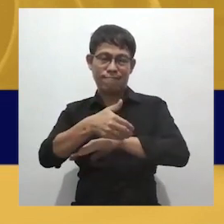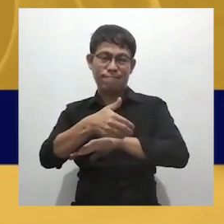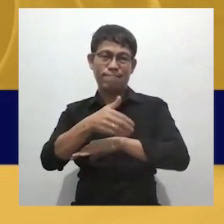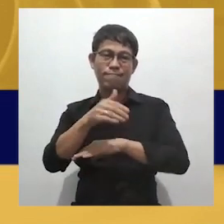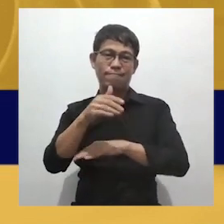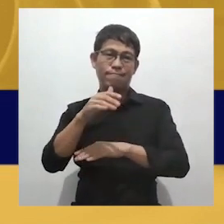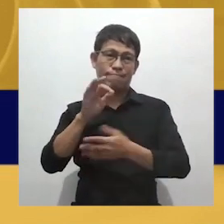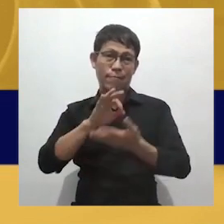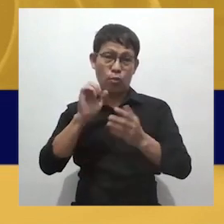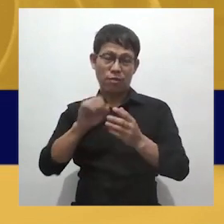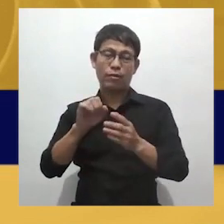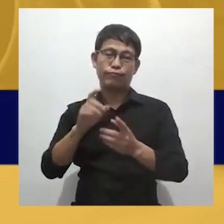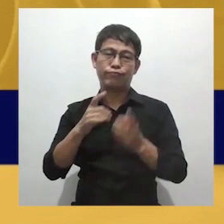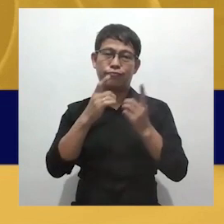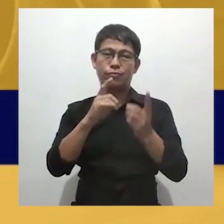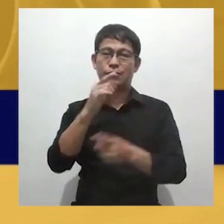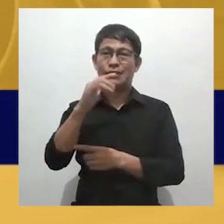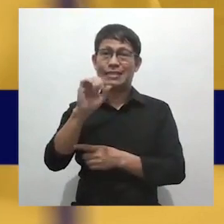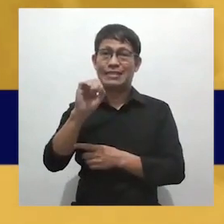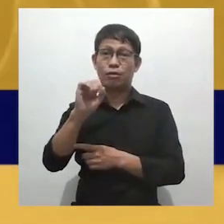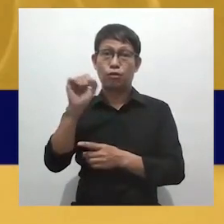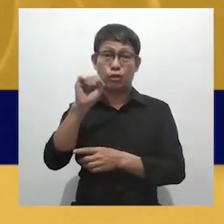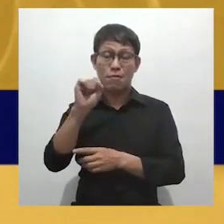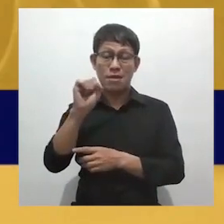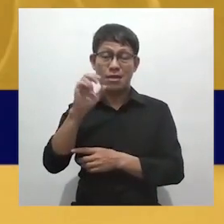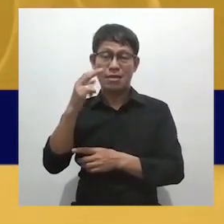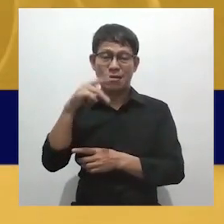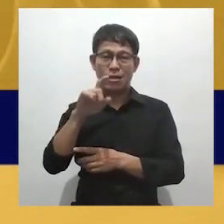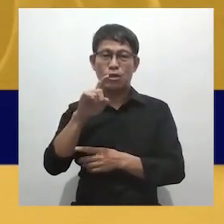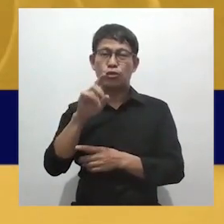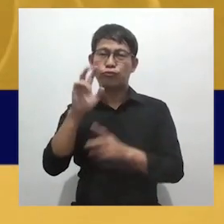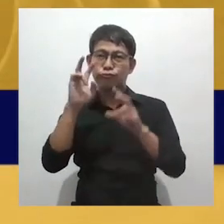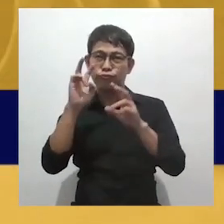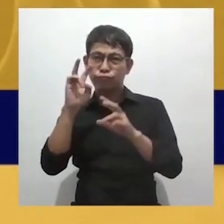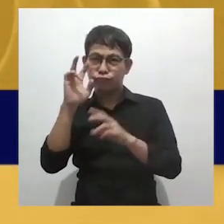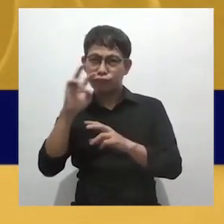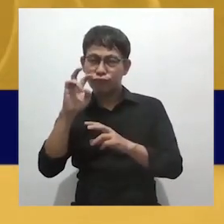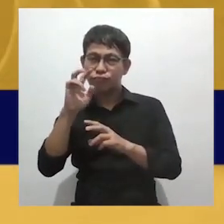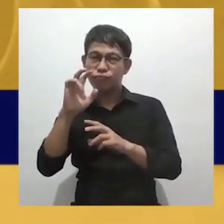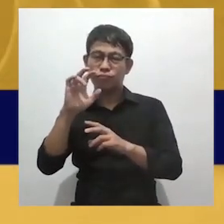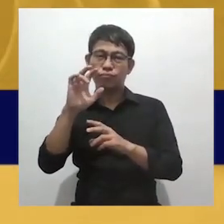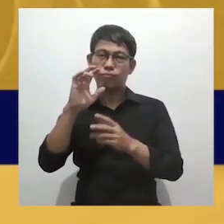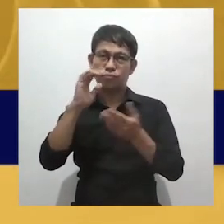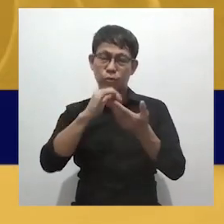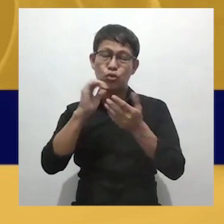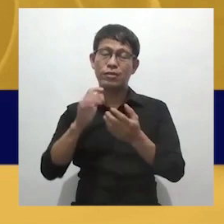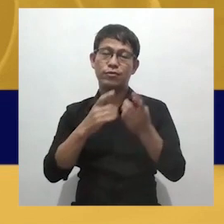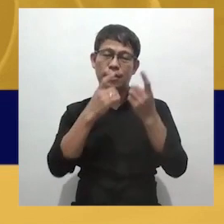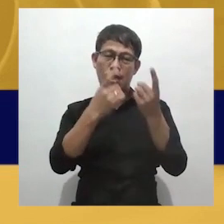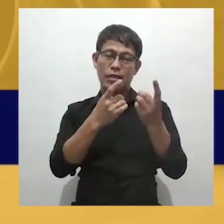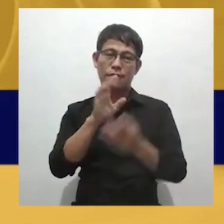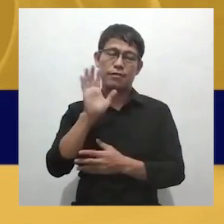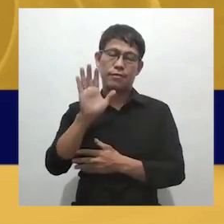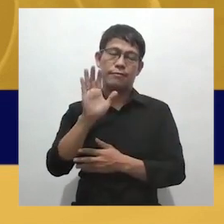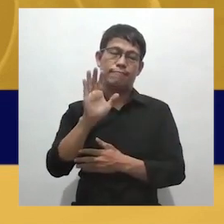accounts. Pwede rin kayo mag-donate sa GCAS o sa Shopee. Sa Shopee, isang salamang ang kapwa kung mahal ko para makapag-donate kayo